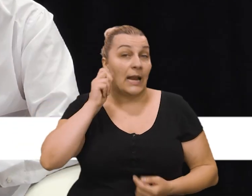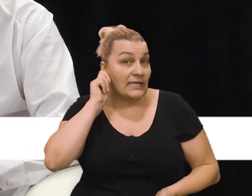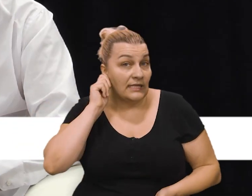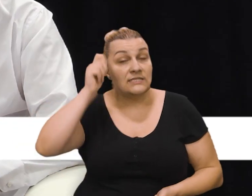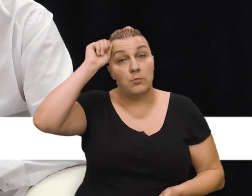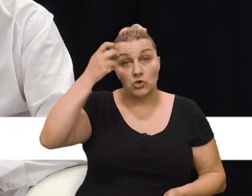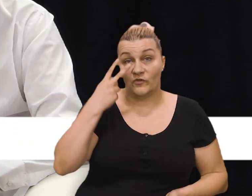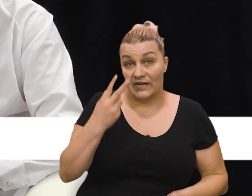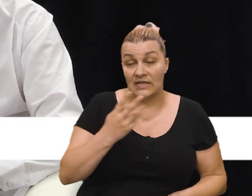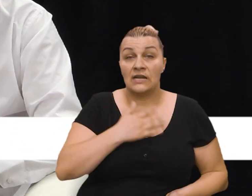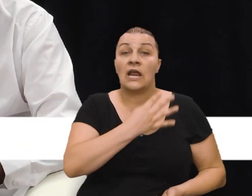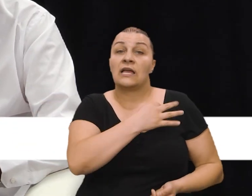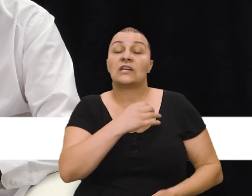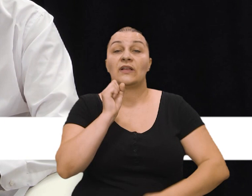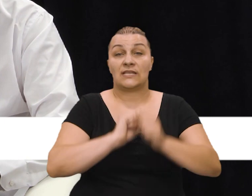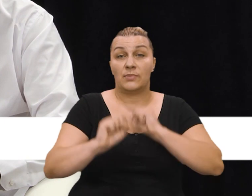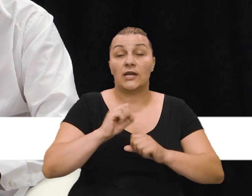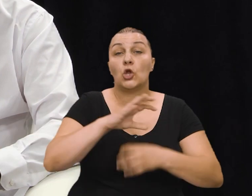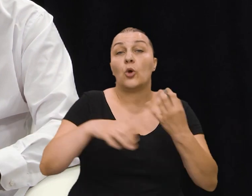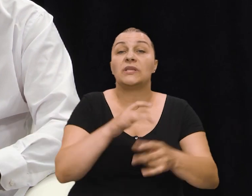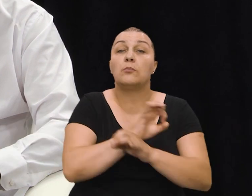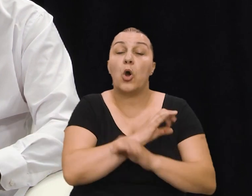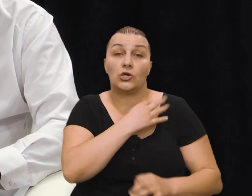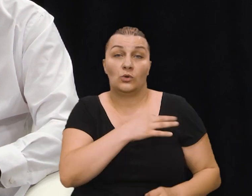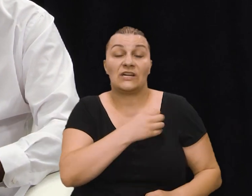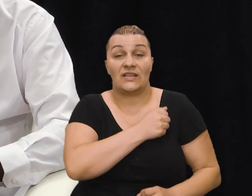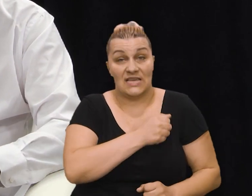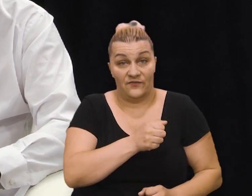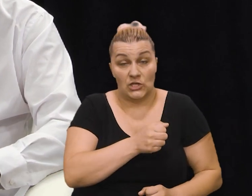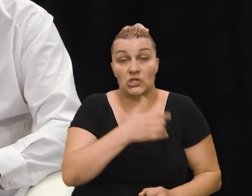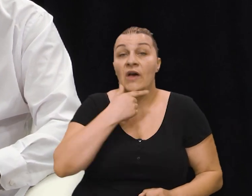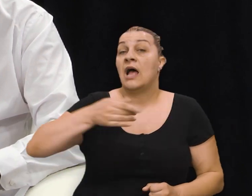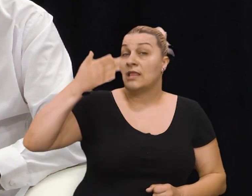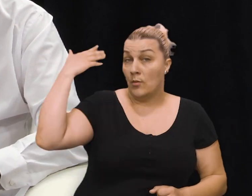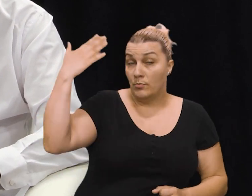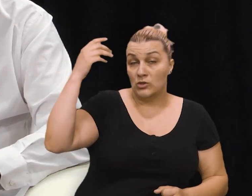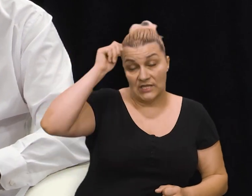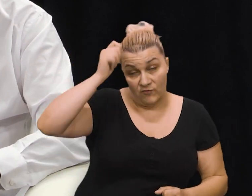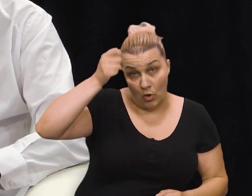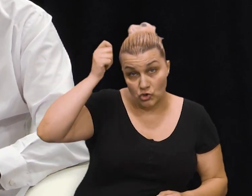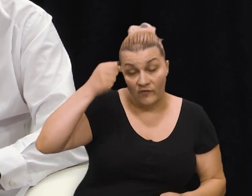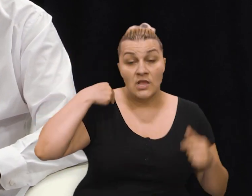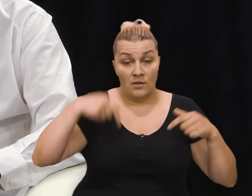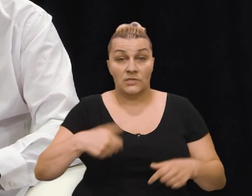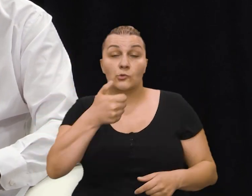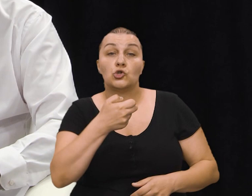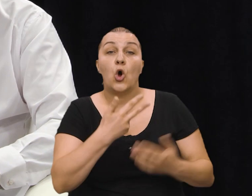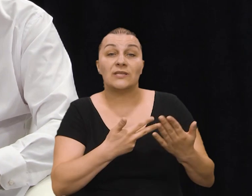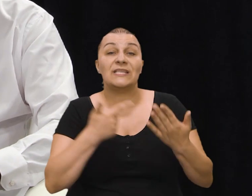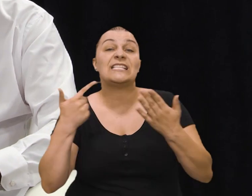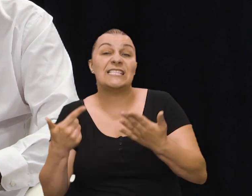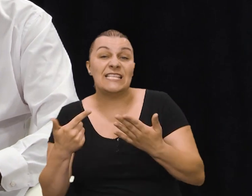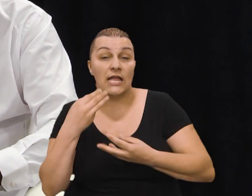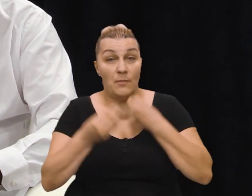Cijenegatece, poštovani gledatelji, dragi hrvatski branitelji, obitelji poginjenih hrvatskih vitezova, lijep pozdrav poštovanje. Mi smo u